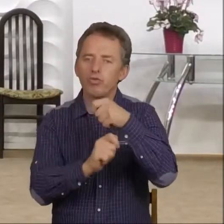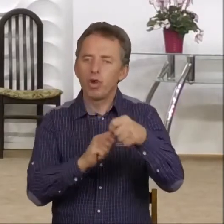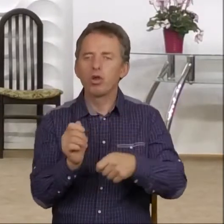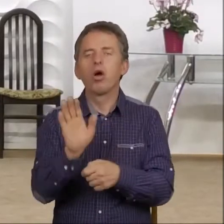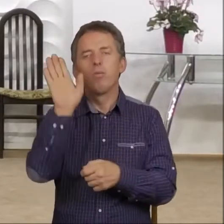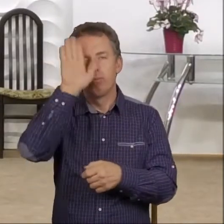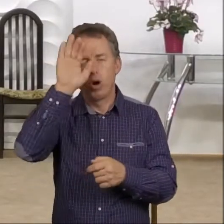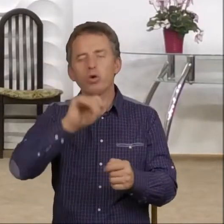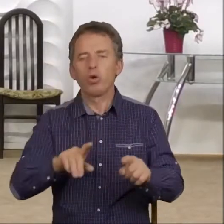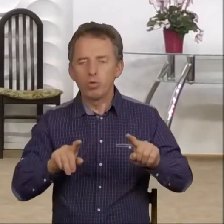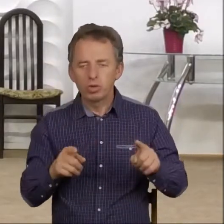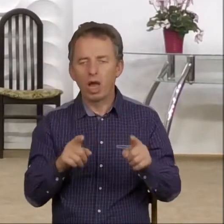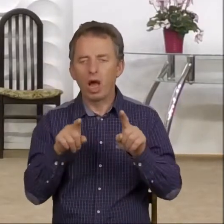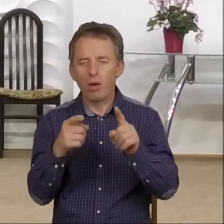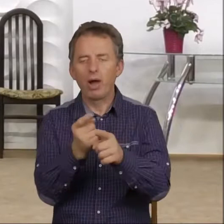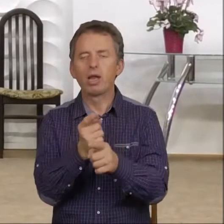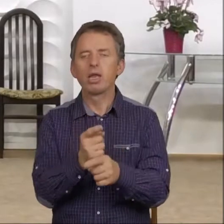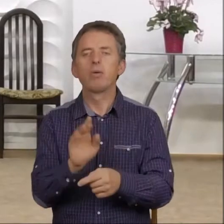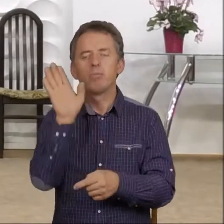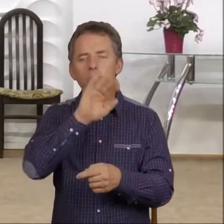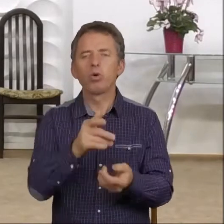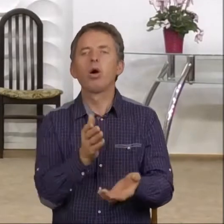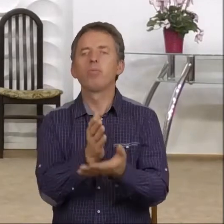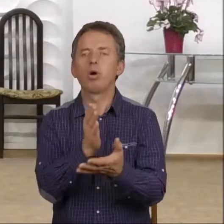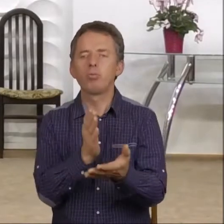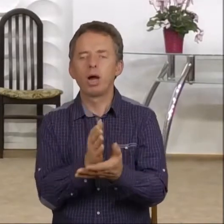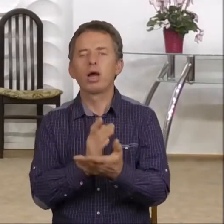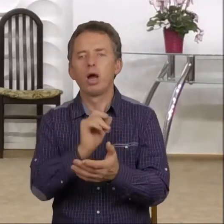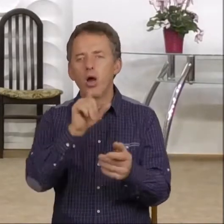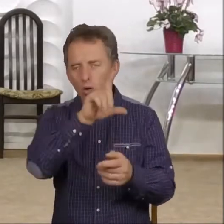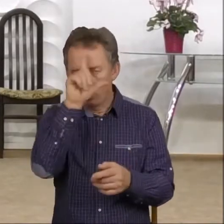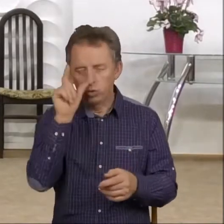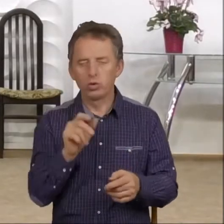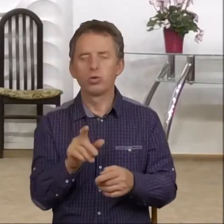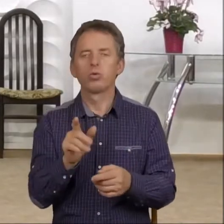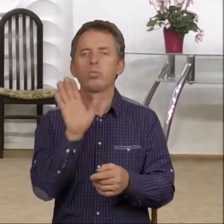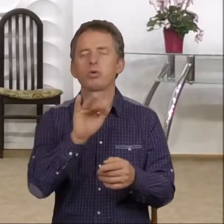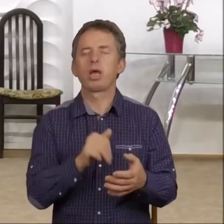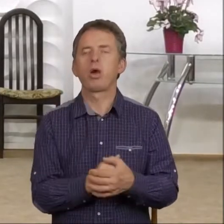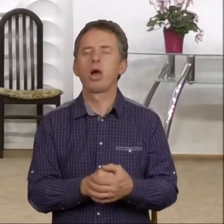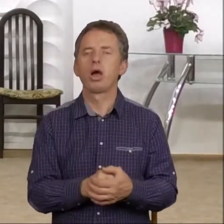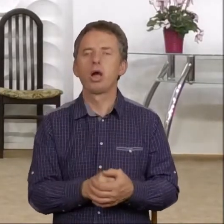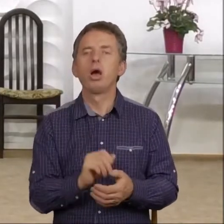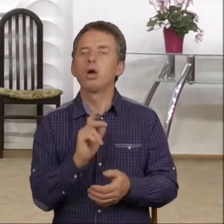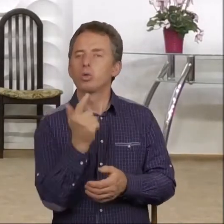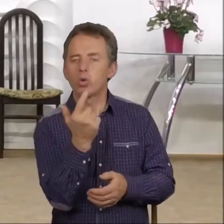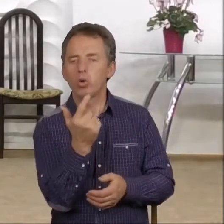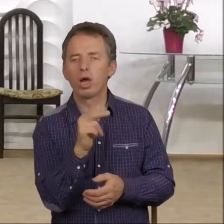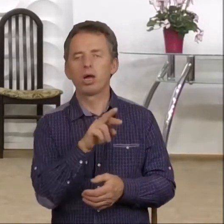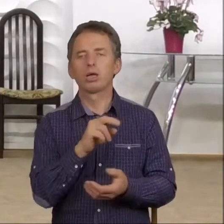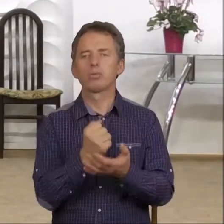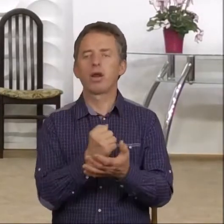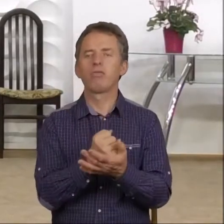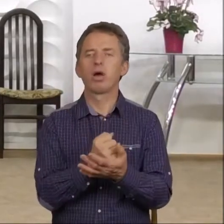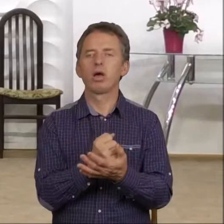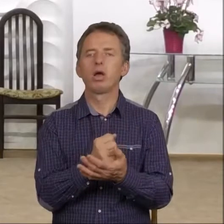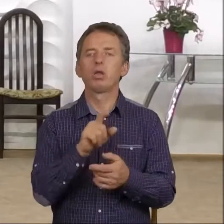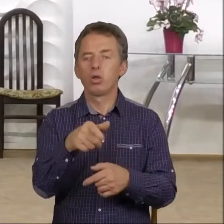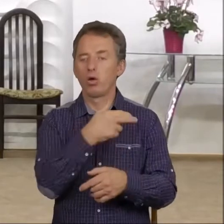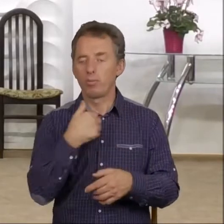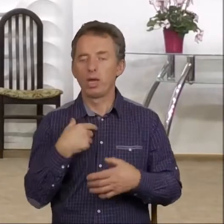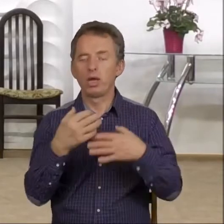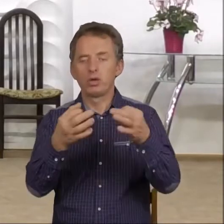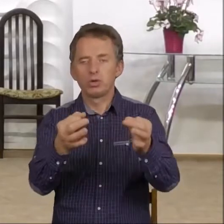interwencją. Bóg interweniuje na rzecz swojego ludu. To jest jedna sprawa. A druga rzecz to, że my dzisiaj,